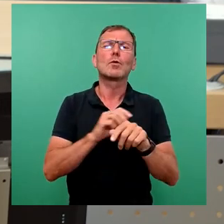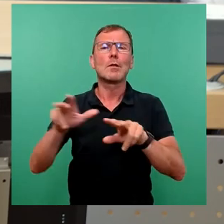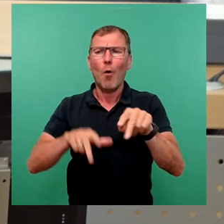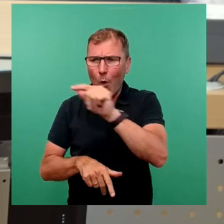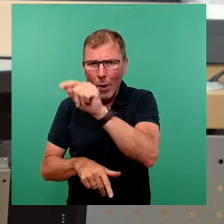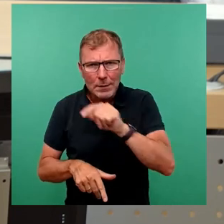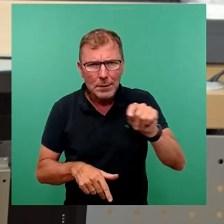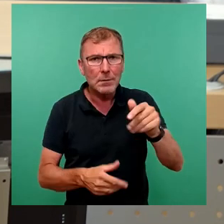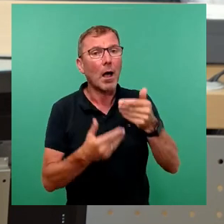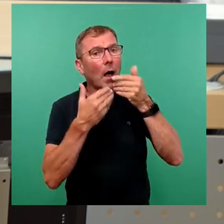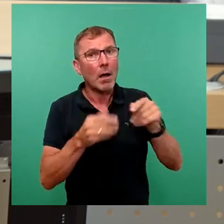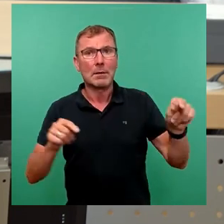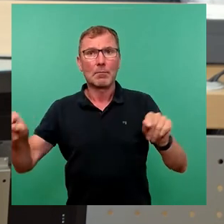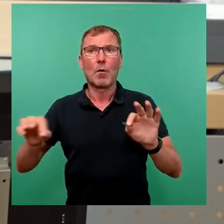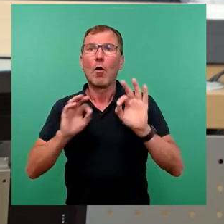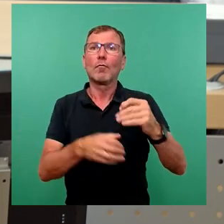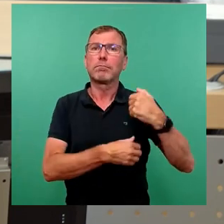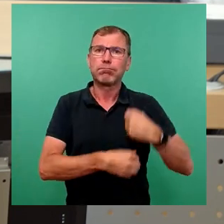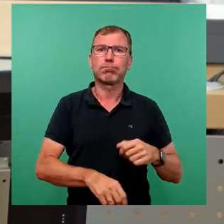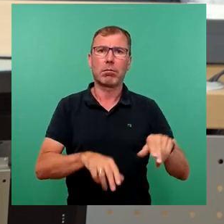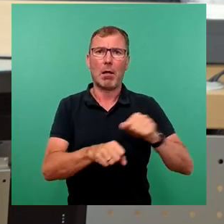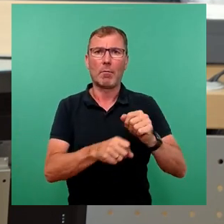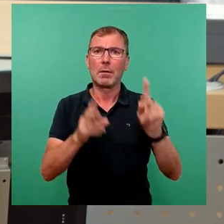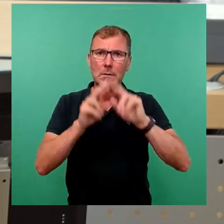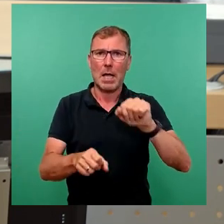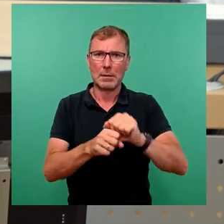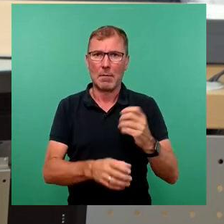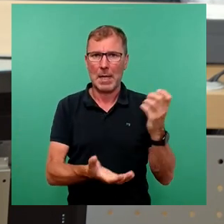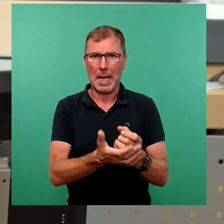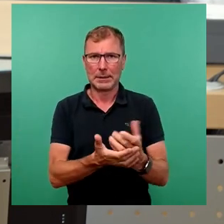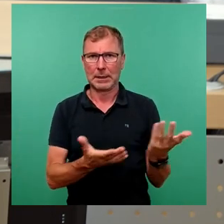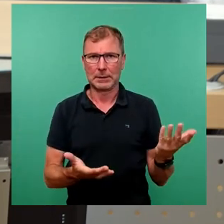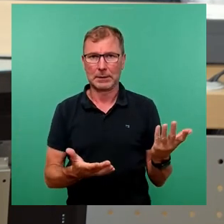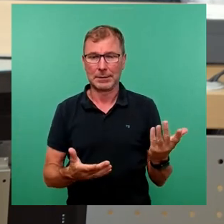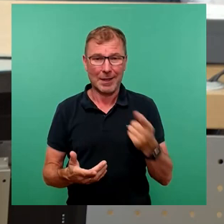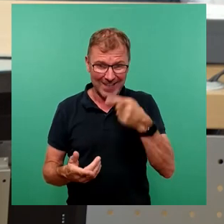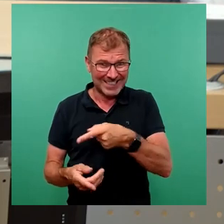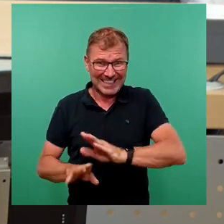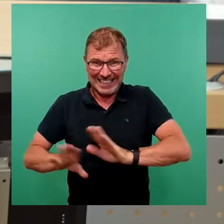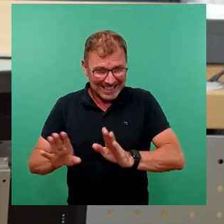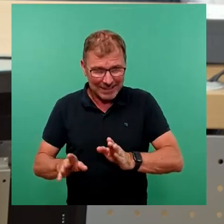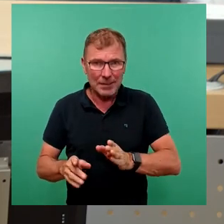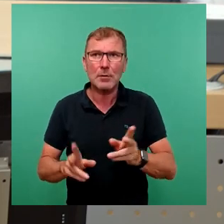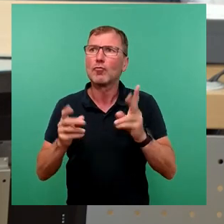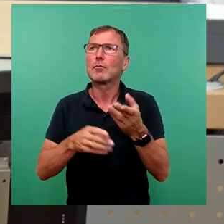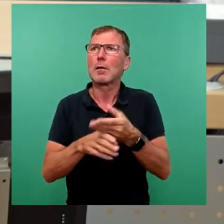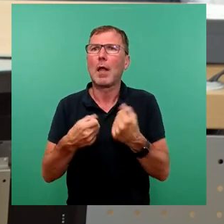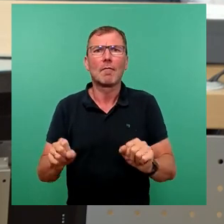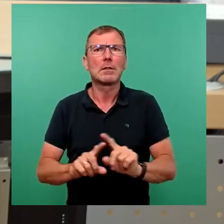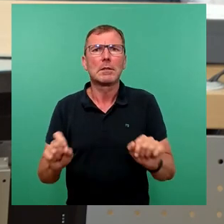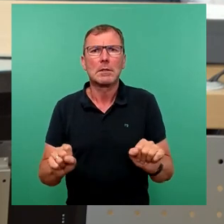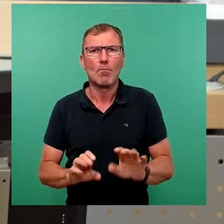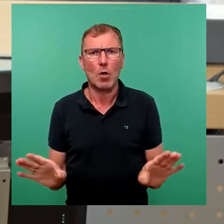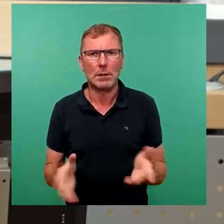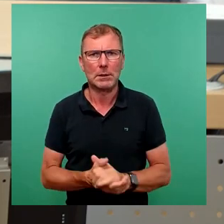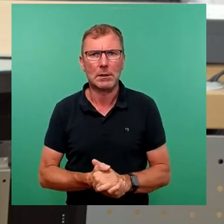Stelle sehr danken. Denn ohne diesen ehrenamtlichen Einsatz gäbe es diese Stadtteilfeste nicht. Aber,